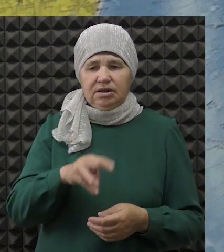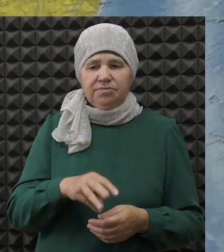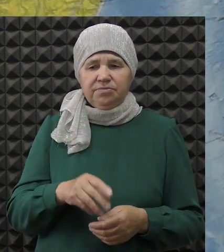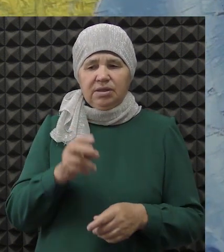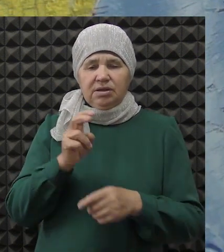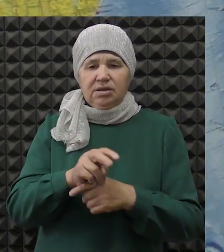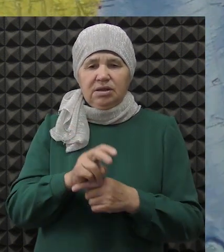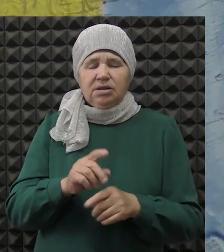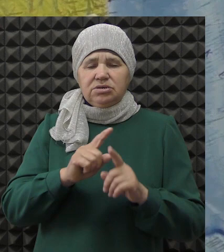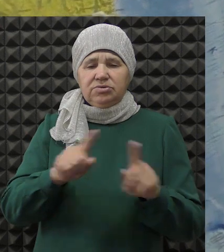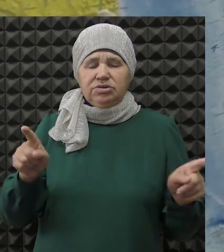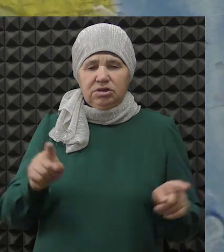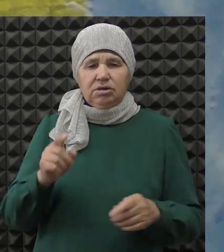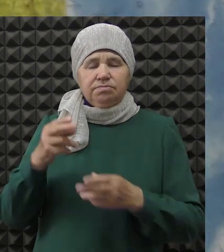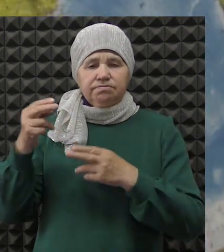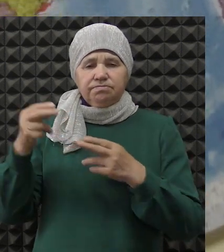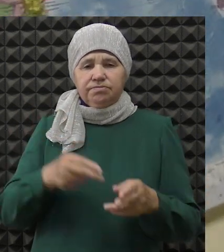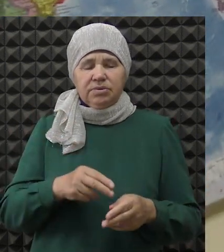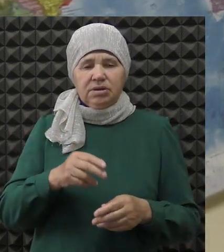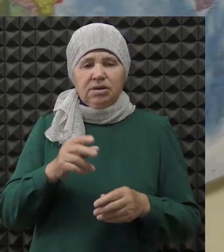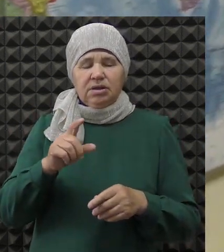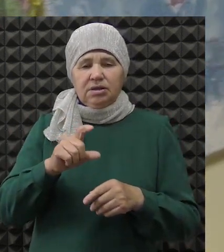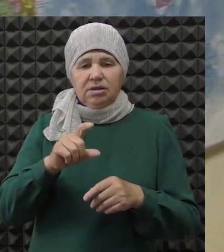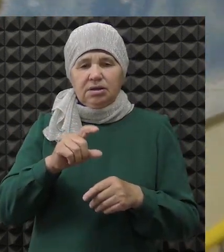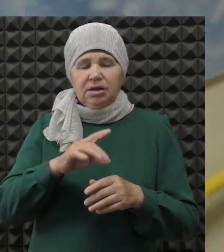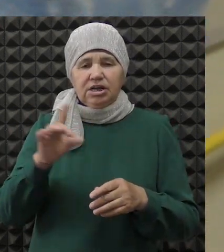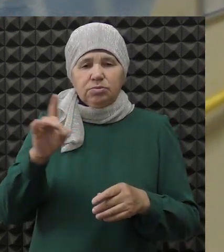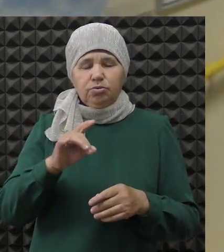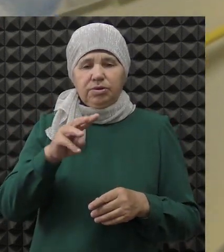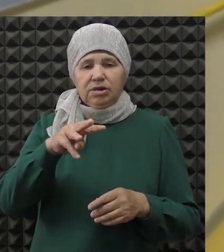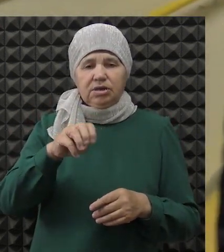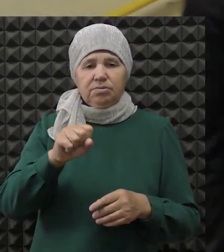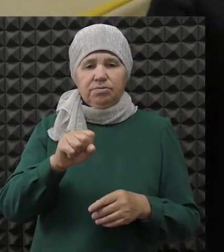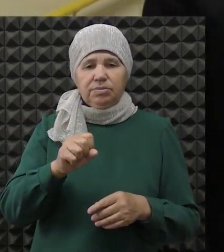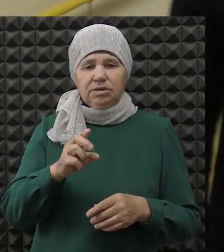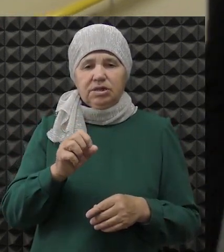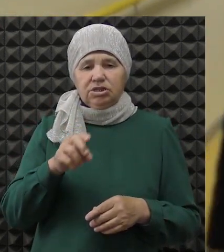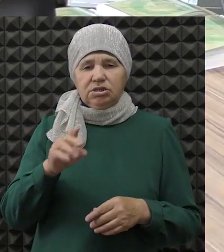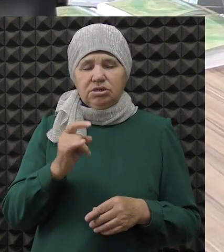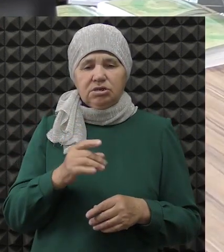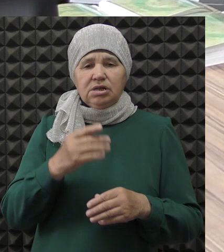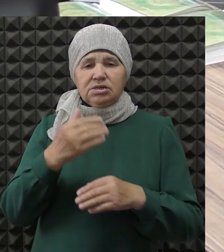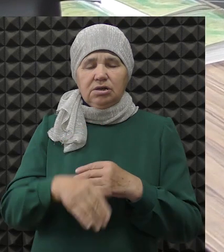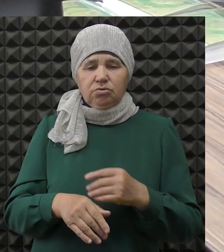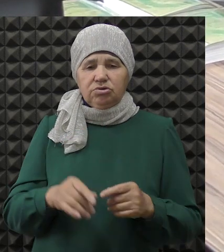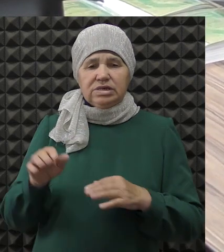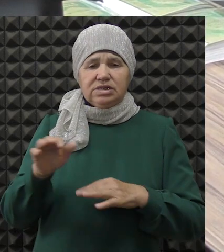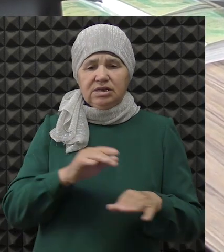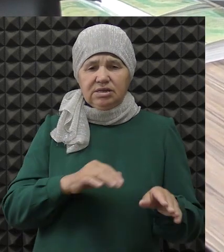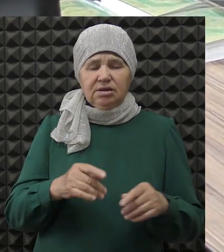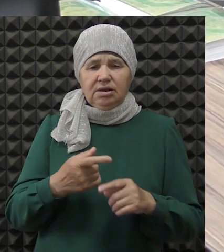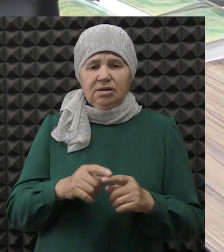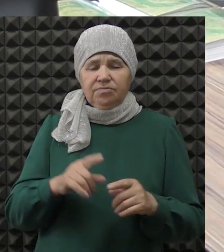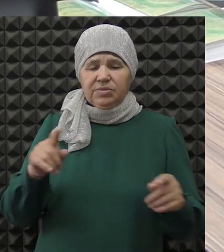июле комплекс Ярдам посетил чрезвычайный полномочный посол Народной Республики Бангладеш в России, доктор Сайфул Хок. Знакомство с деятельностью